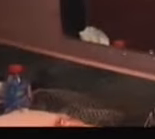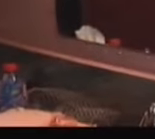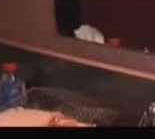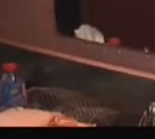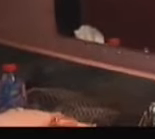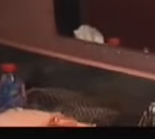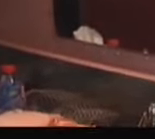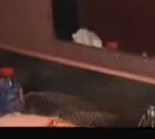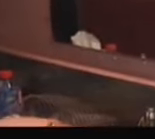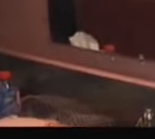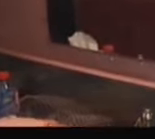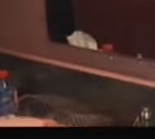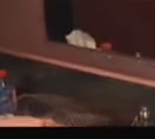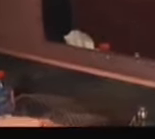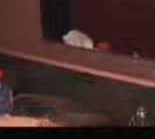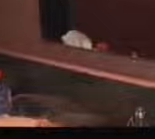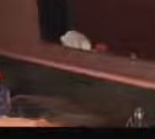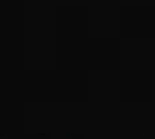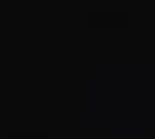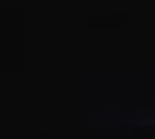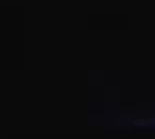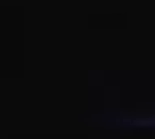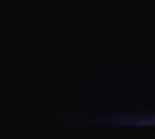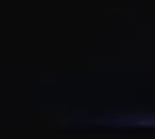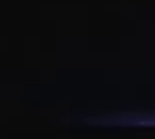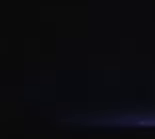Bon, c'est bon. Allez, on est partis. On est partis.